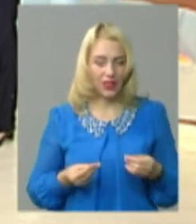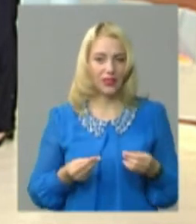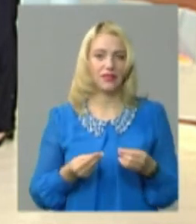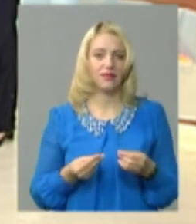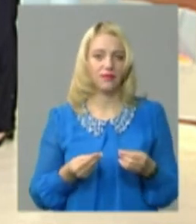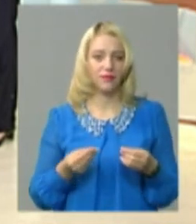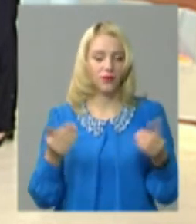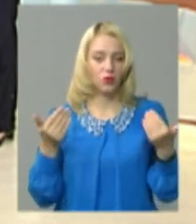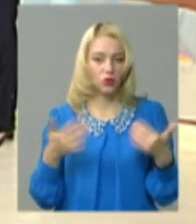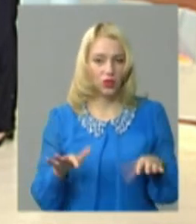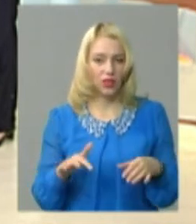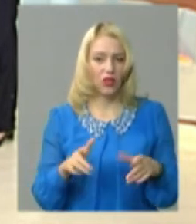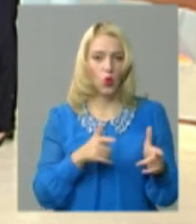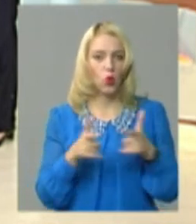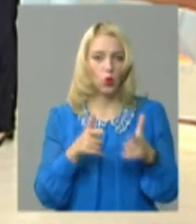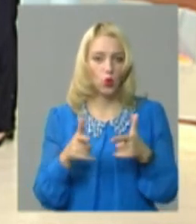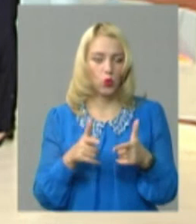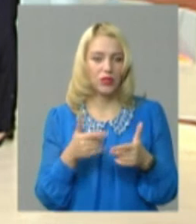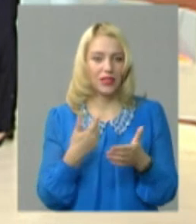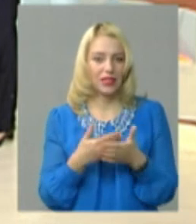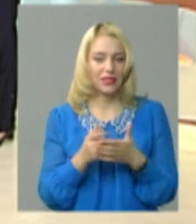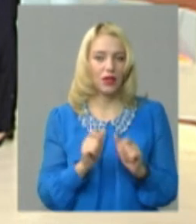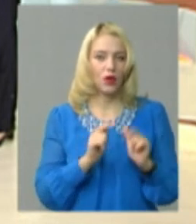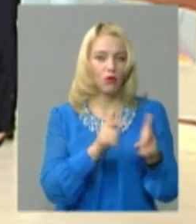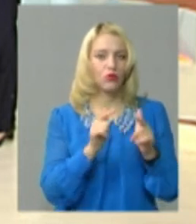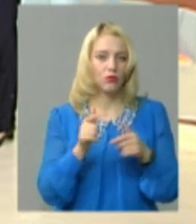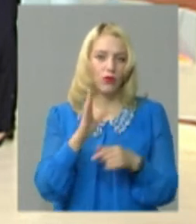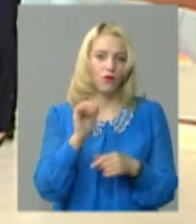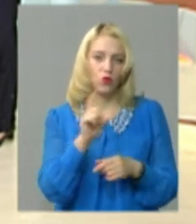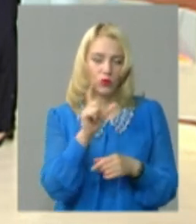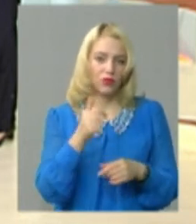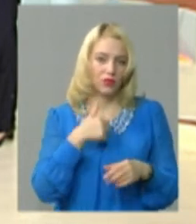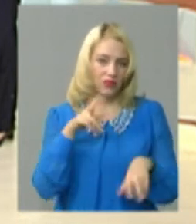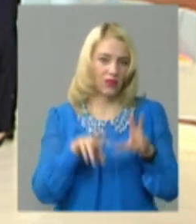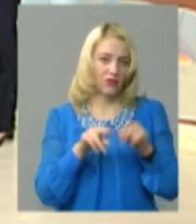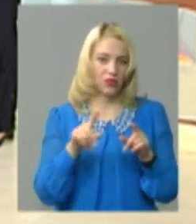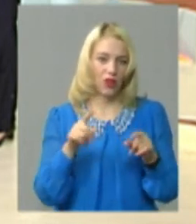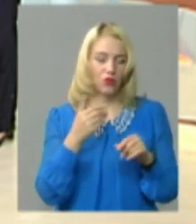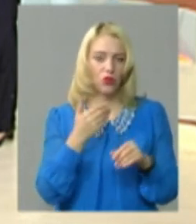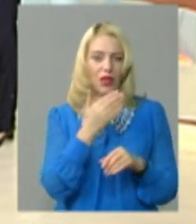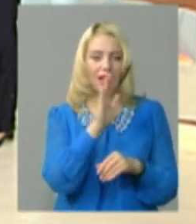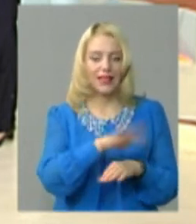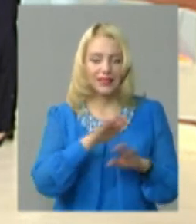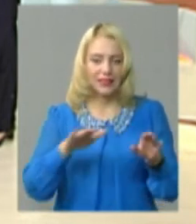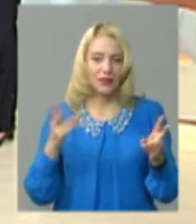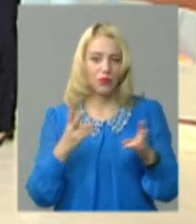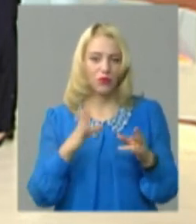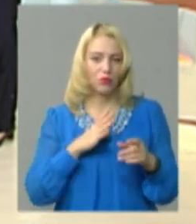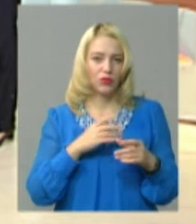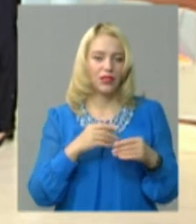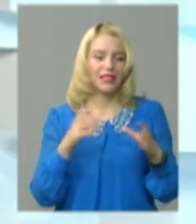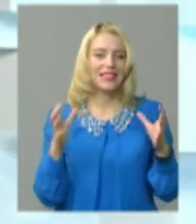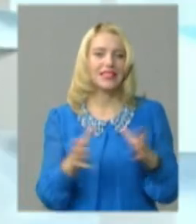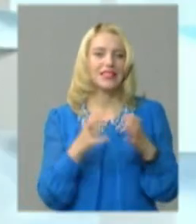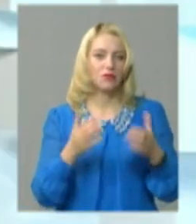готуються десь поступати в вузо, і я рахую, що їм якесь повинне бути